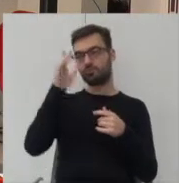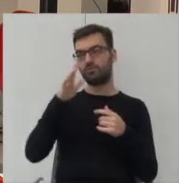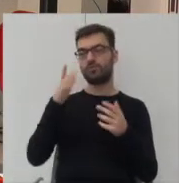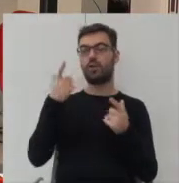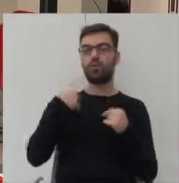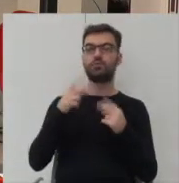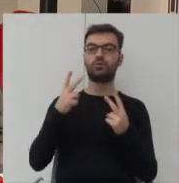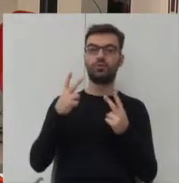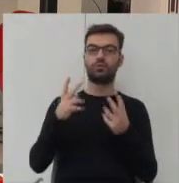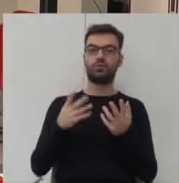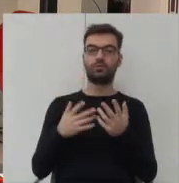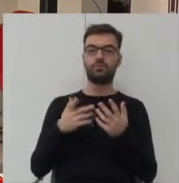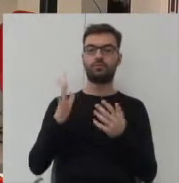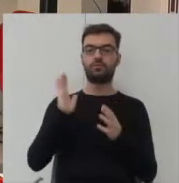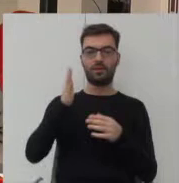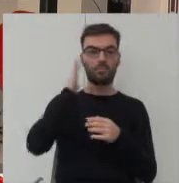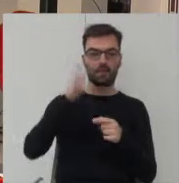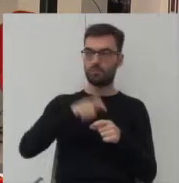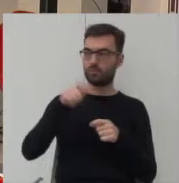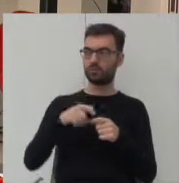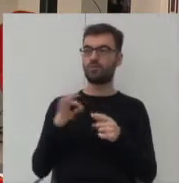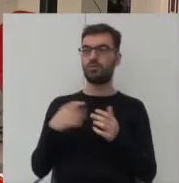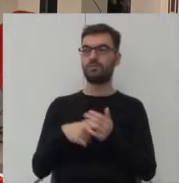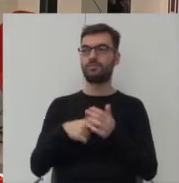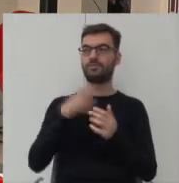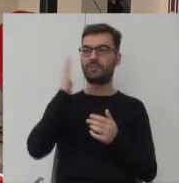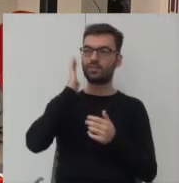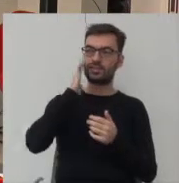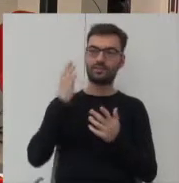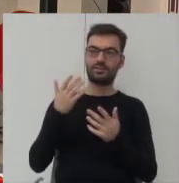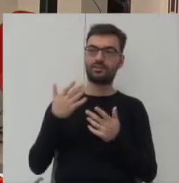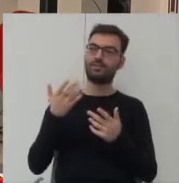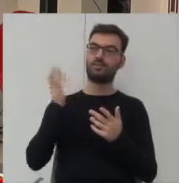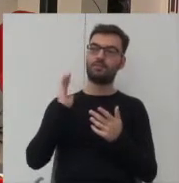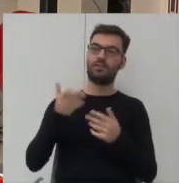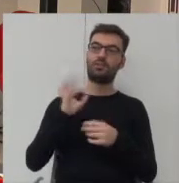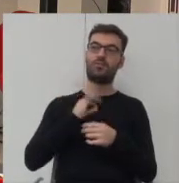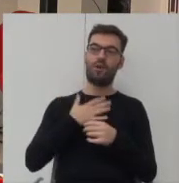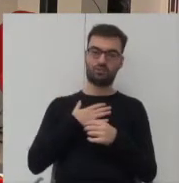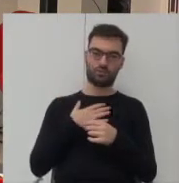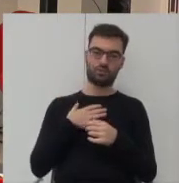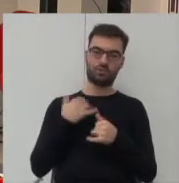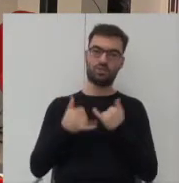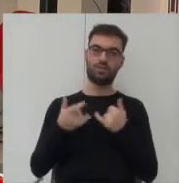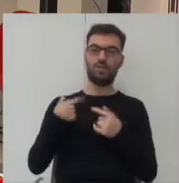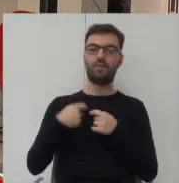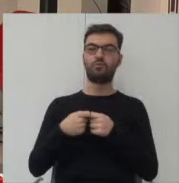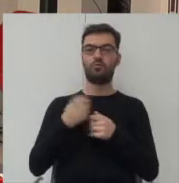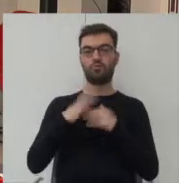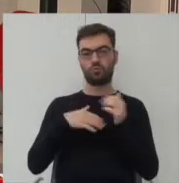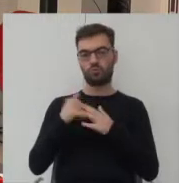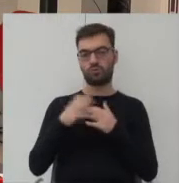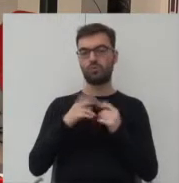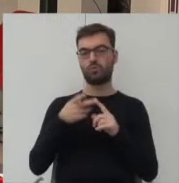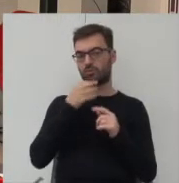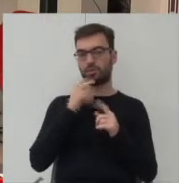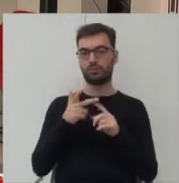które w takich budynkach mają mieszkać bo wtedy takie mieszkanie właściwie nieuchronnie staje się własnością skoro się je współbuduje to jest pierwsze pytanie